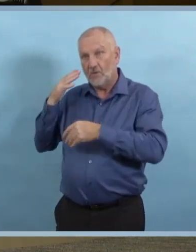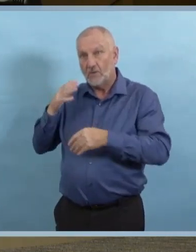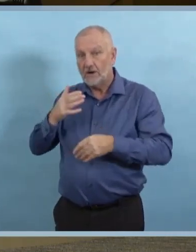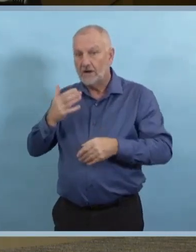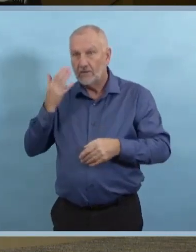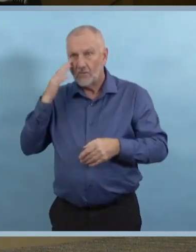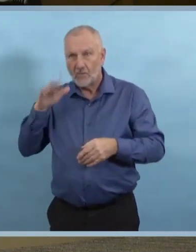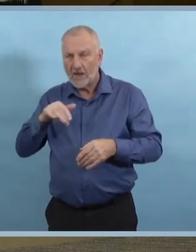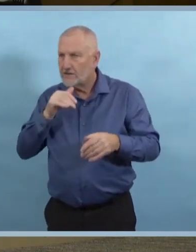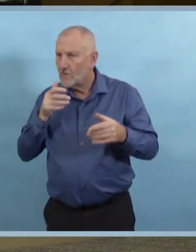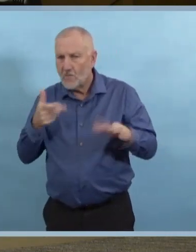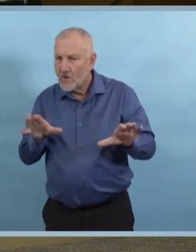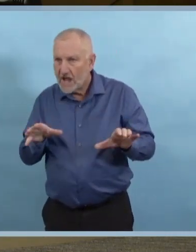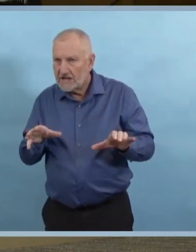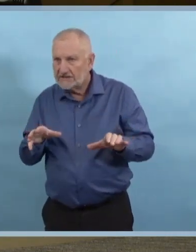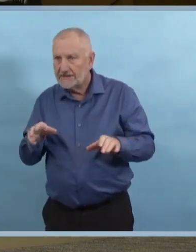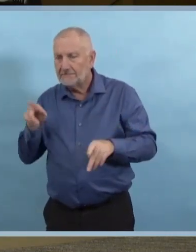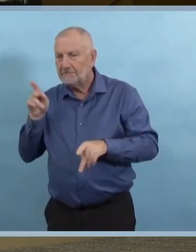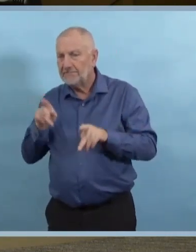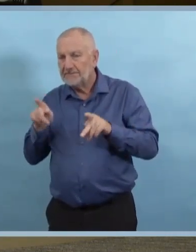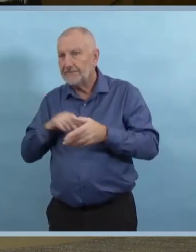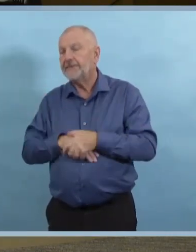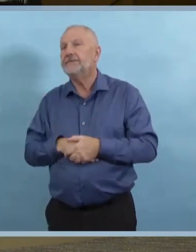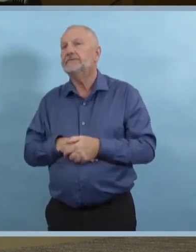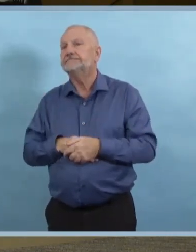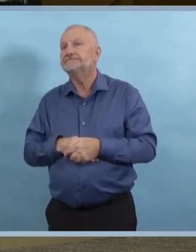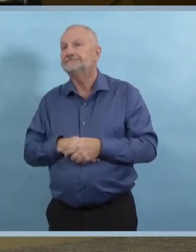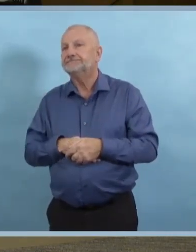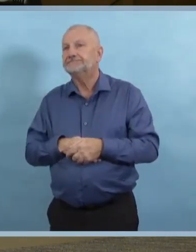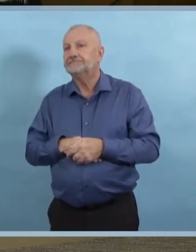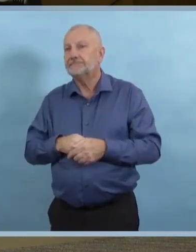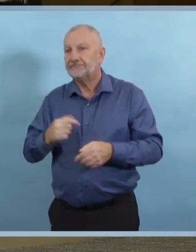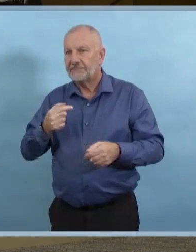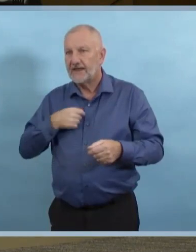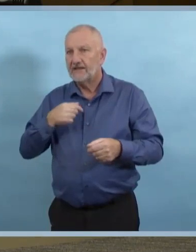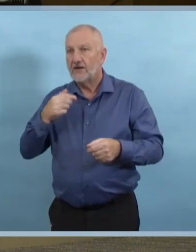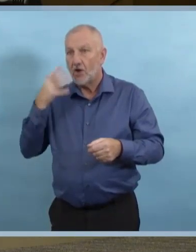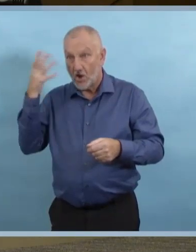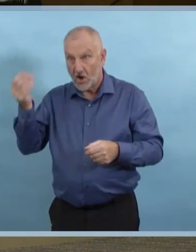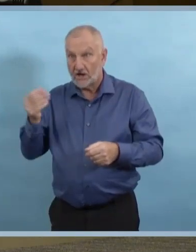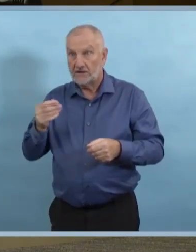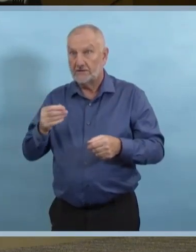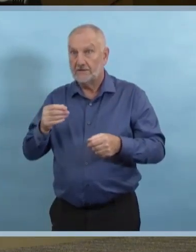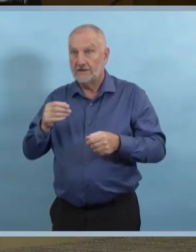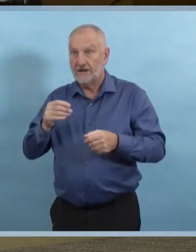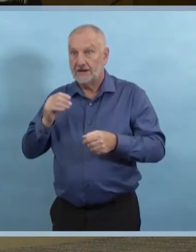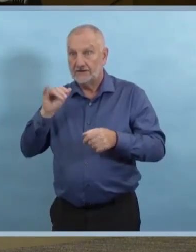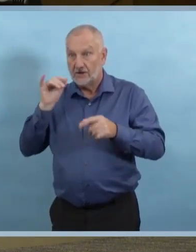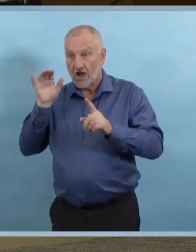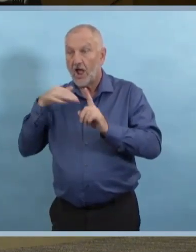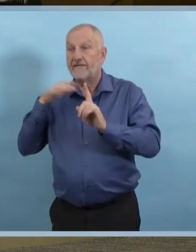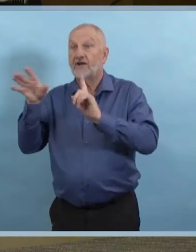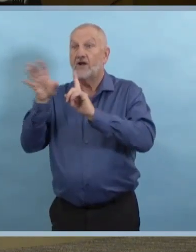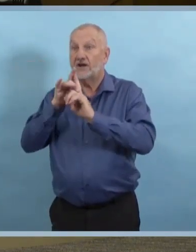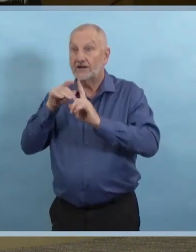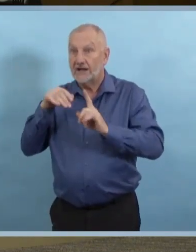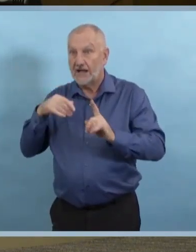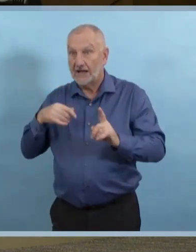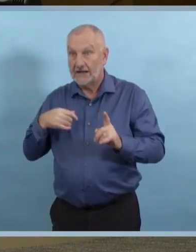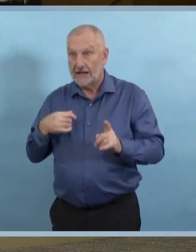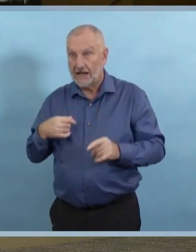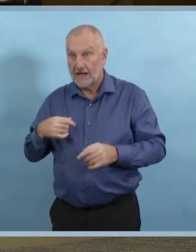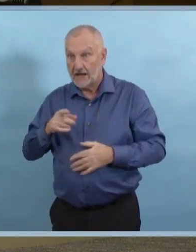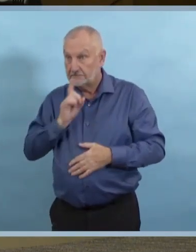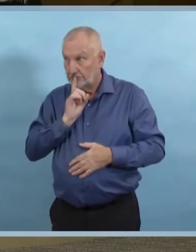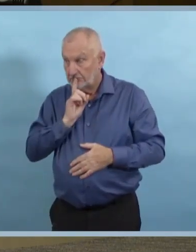allés ou leur contact, mais nous voyons déjà que ça ne change rien qu'il y a des amendes ou non. Les gens ne respectent pas cette directive,